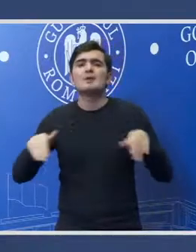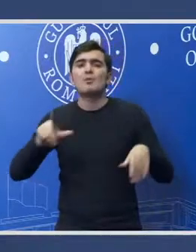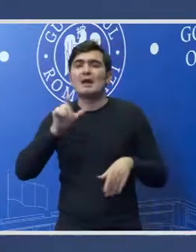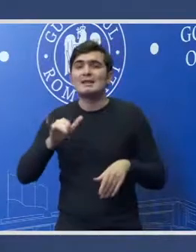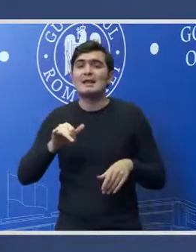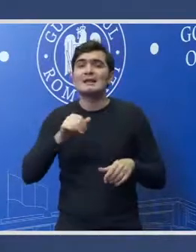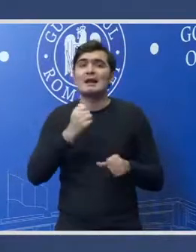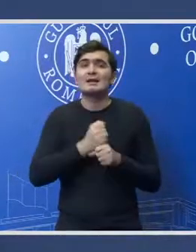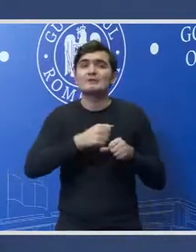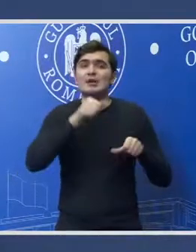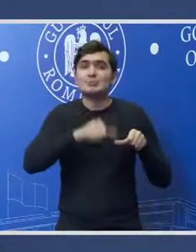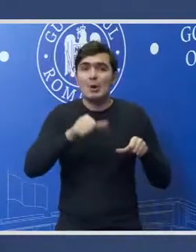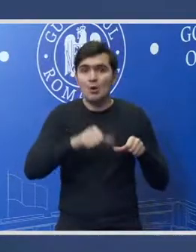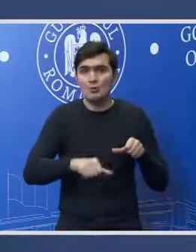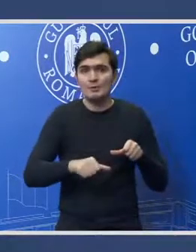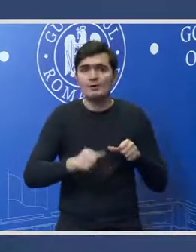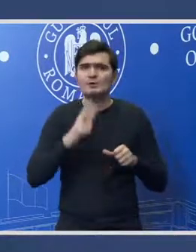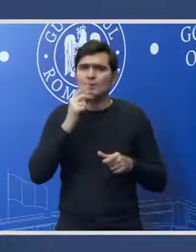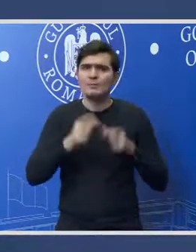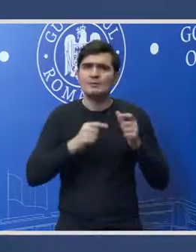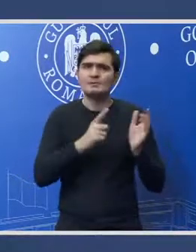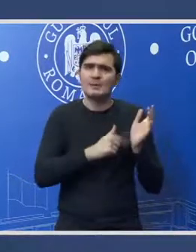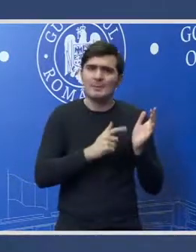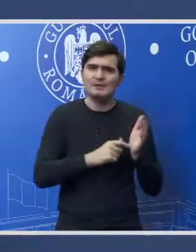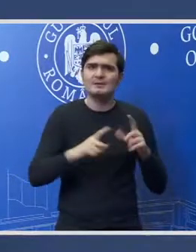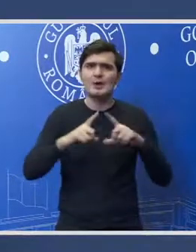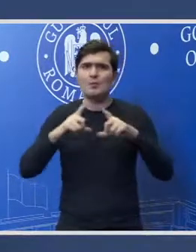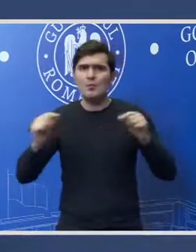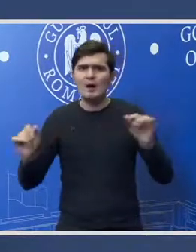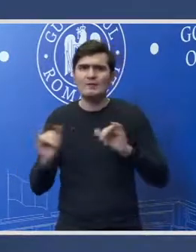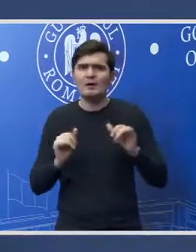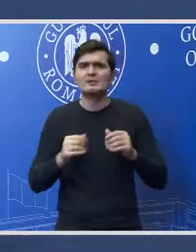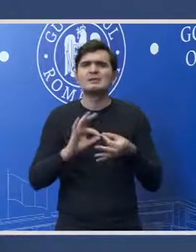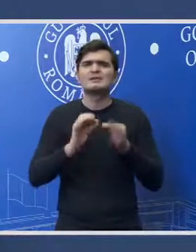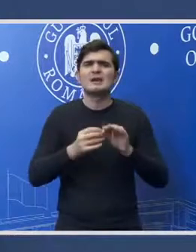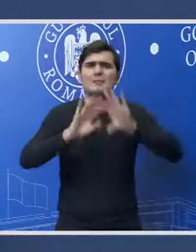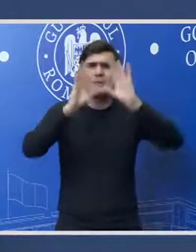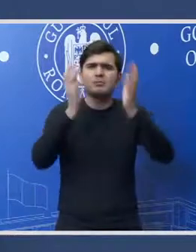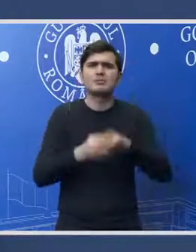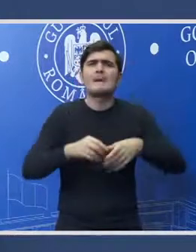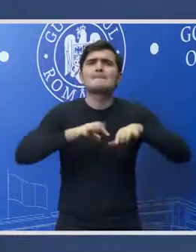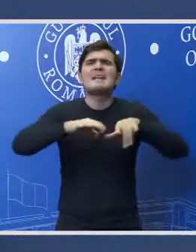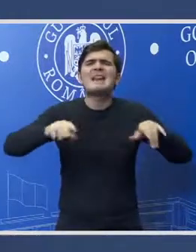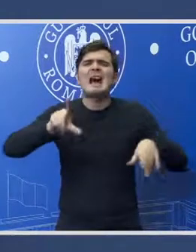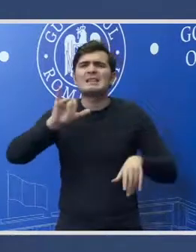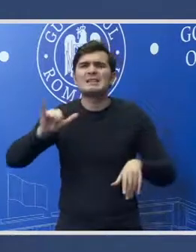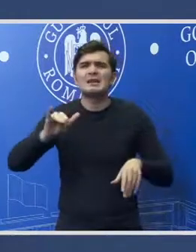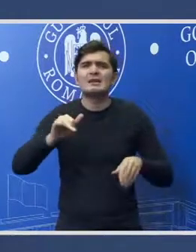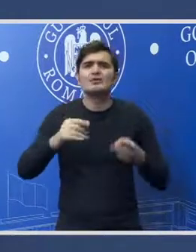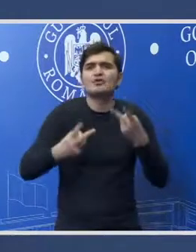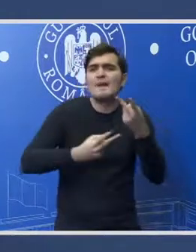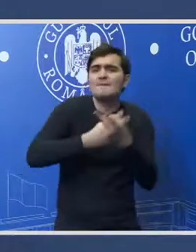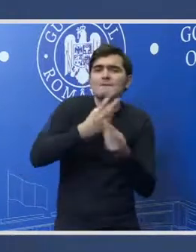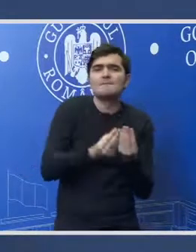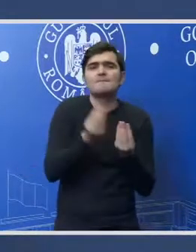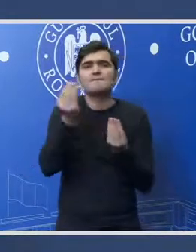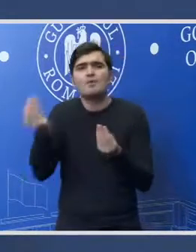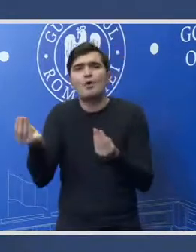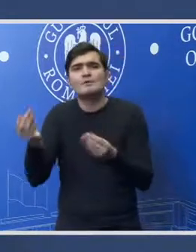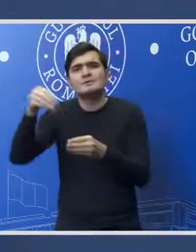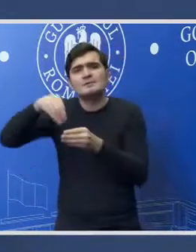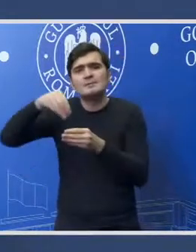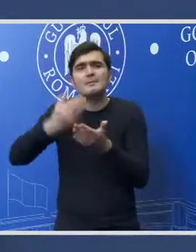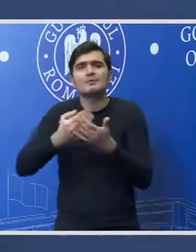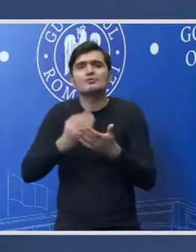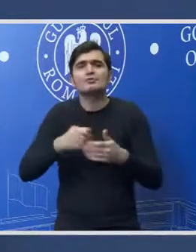economii sau ne vorbim de pensii, de voucher, vorbim de miliarde de lei pe care le alocăm, așa cum am spus, le investim în